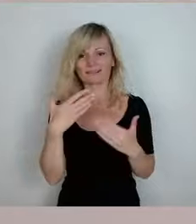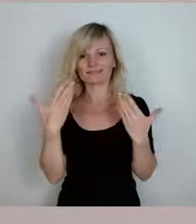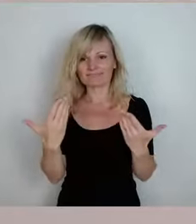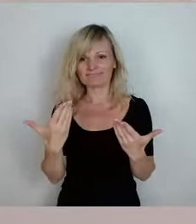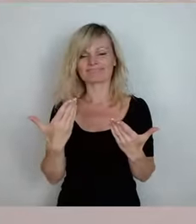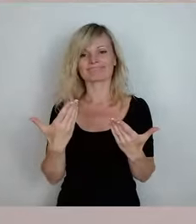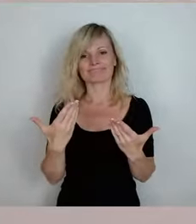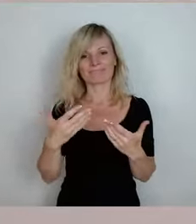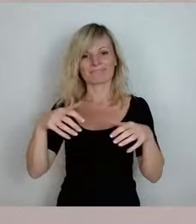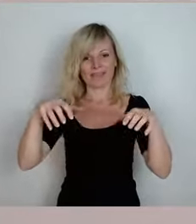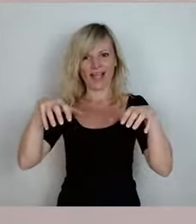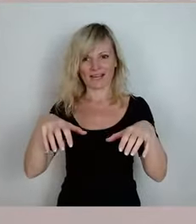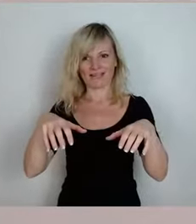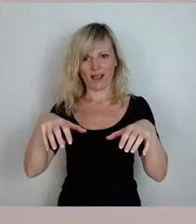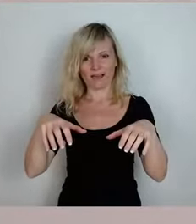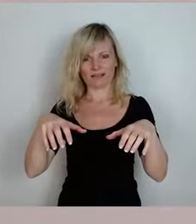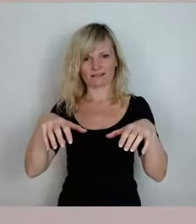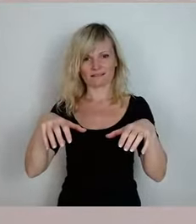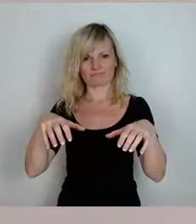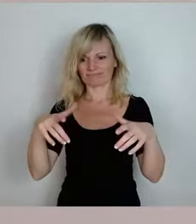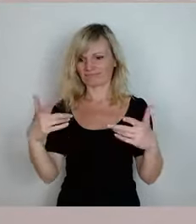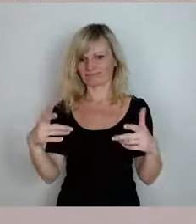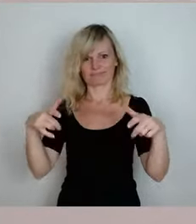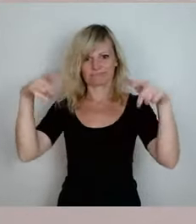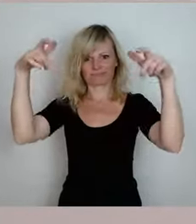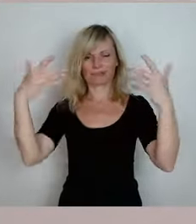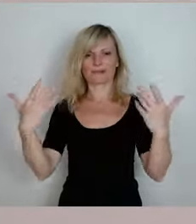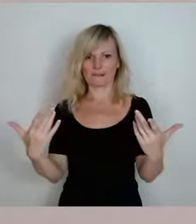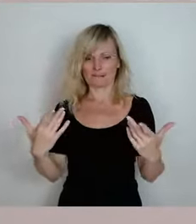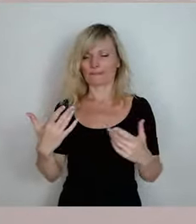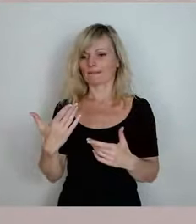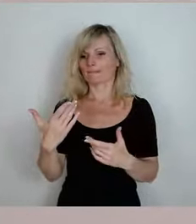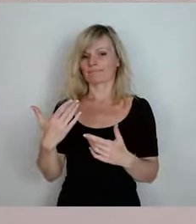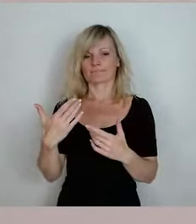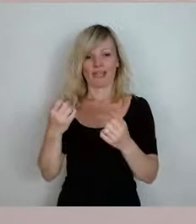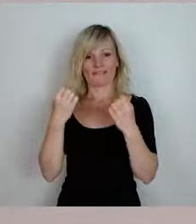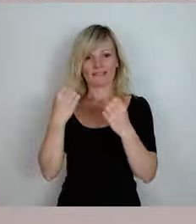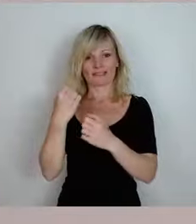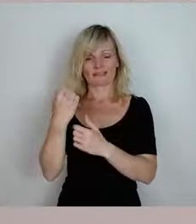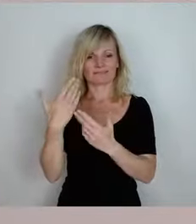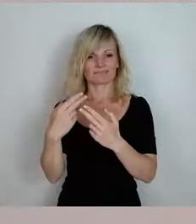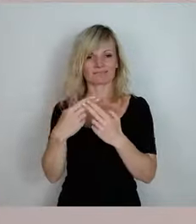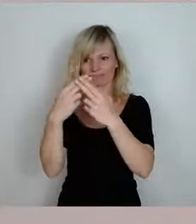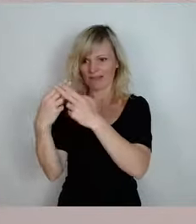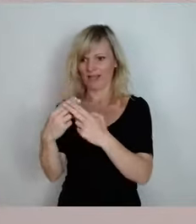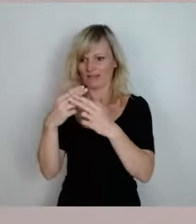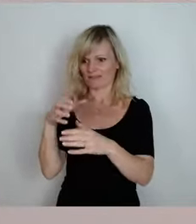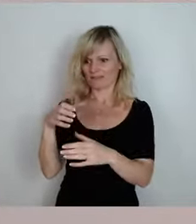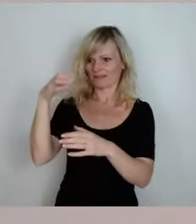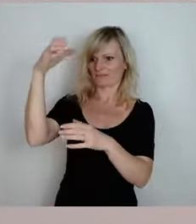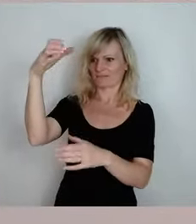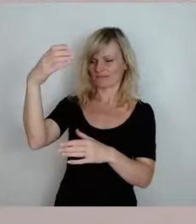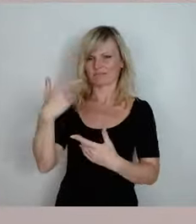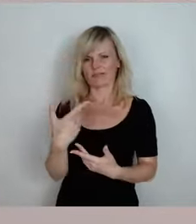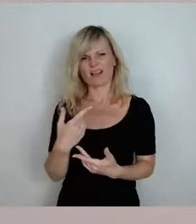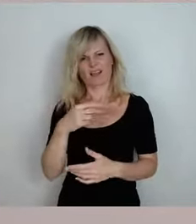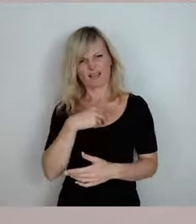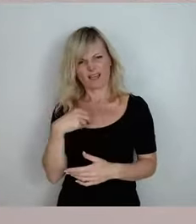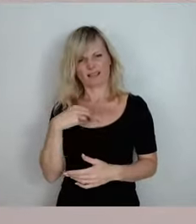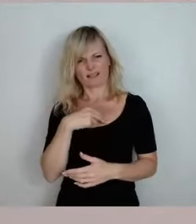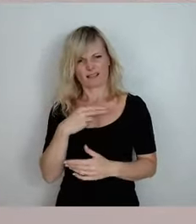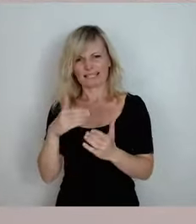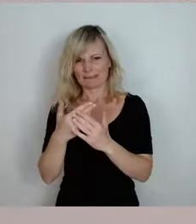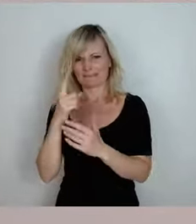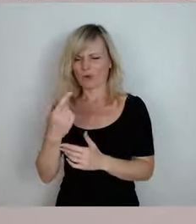die möglicherweise auch Beeinträchtigung bedeutet, die vielleicht auch nicht gewollt ist, gibt es aber einen echten Zufluss in die